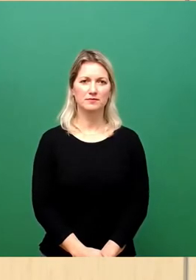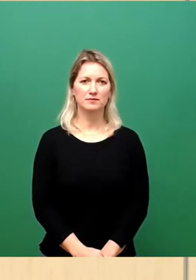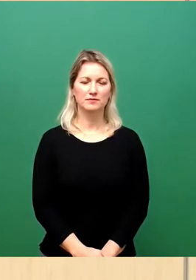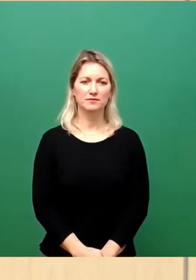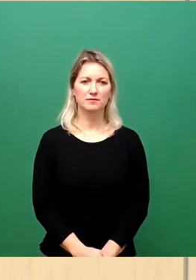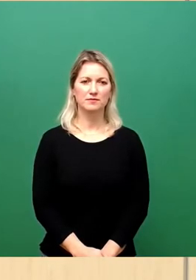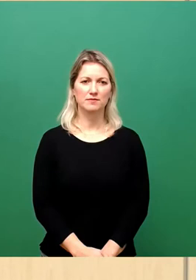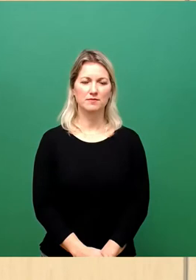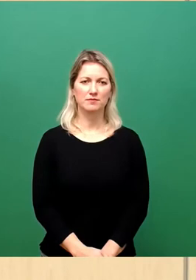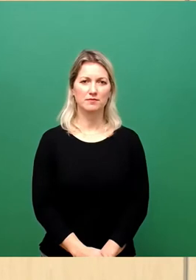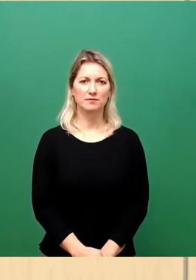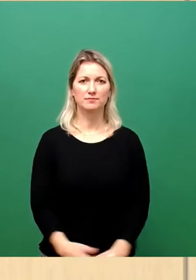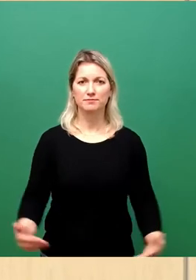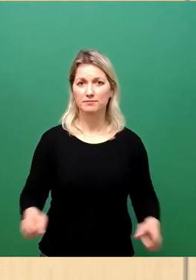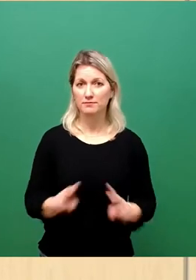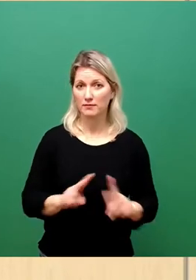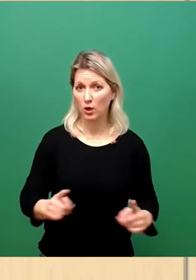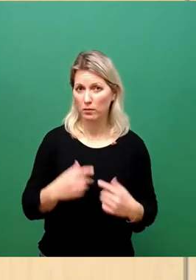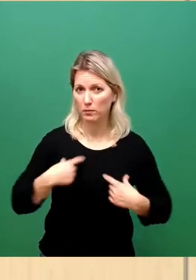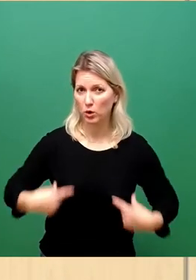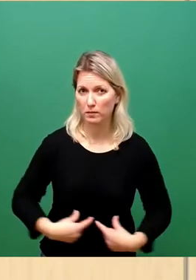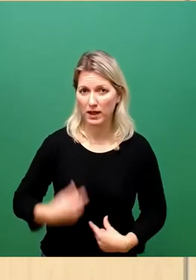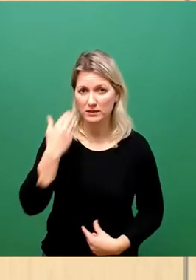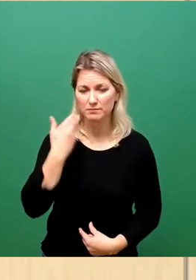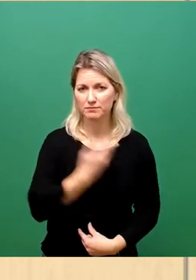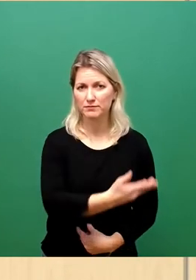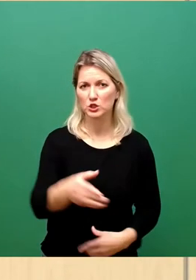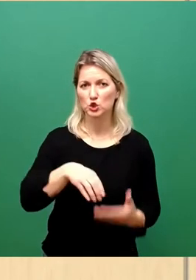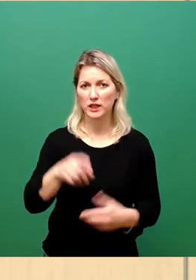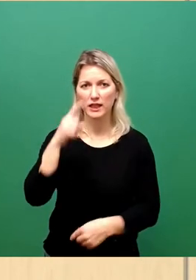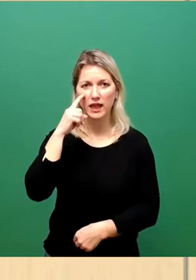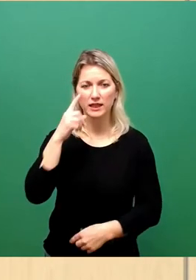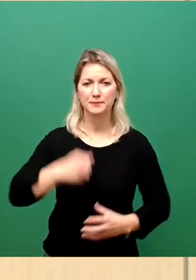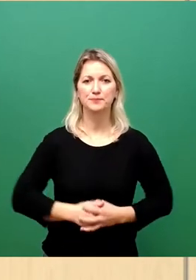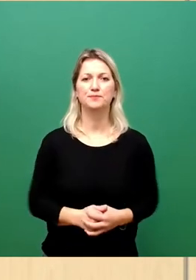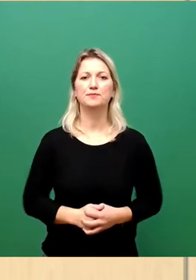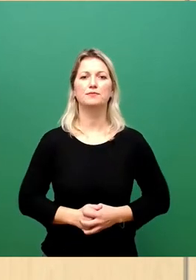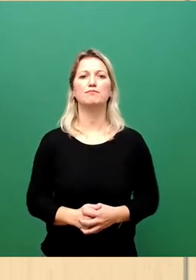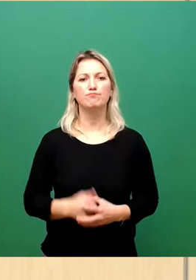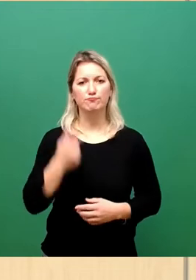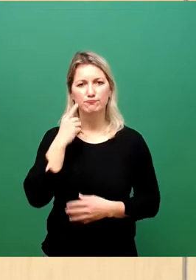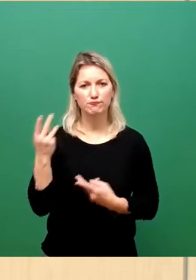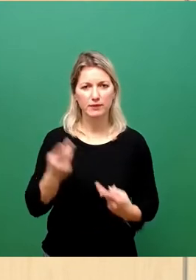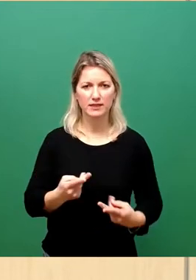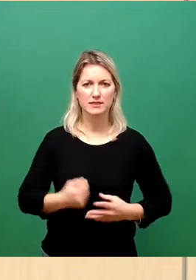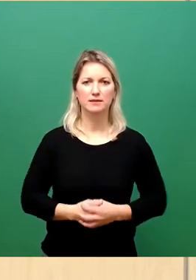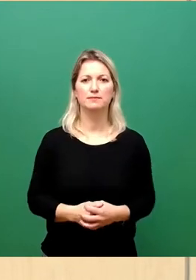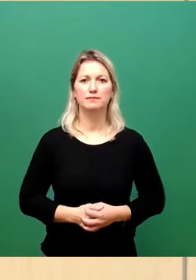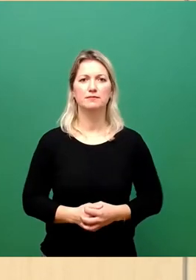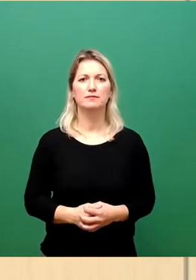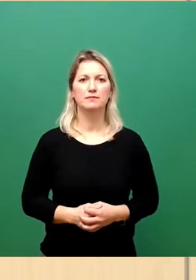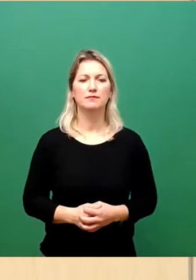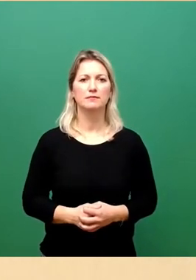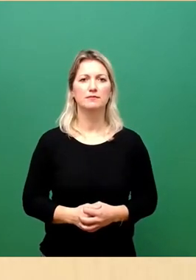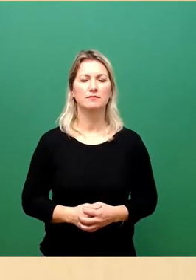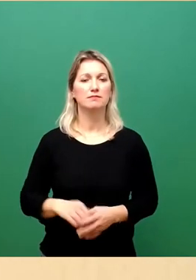Ich bin der Oberbürgermeister, ich bin der Stadträtin und Stadträtin. Stadträtin, liebe Gäste, die Ereignisse der letzten